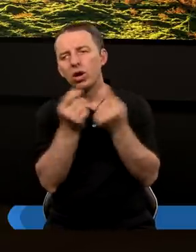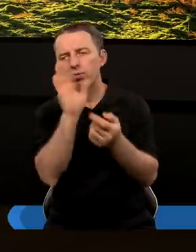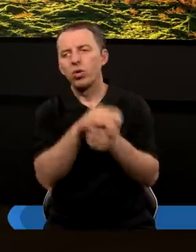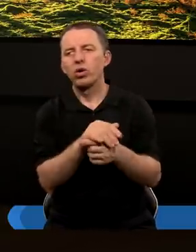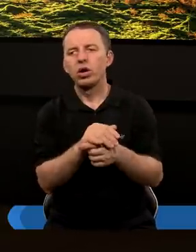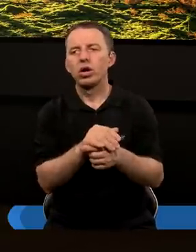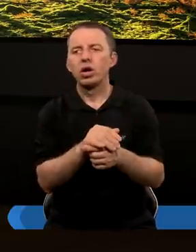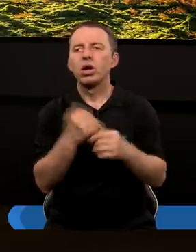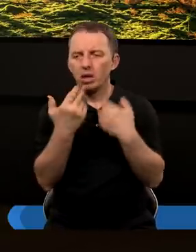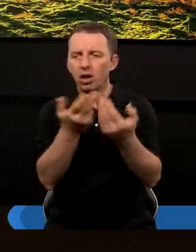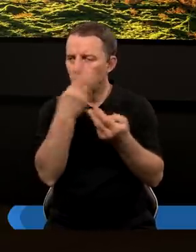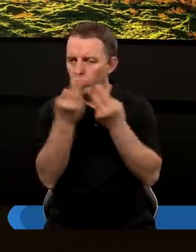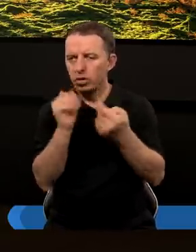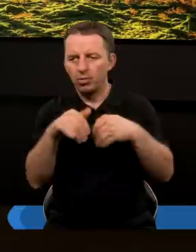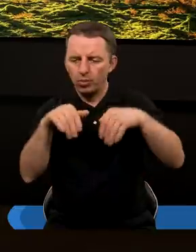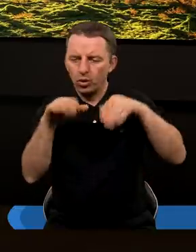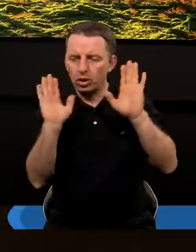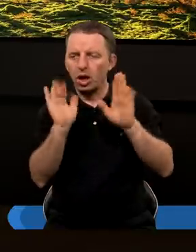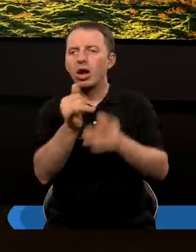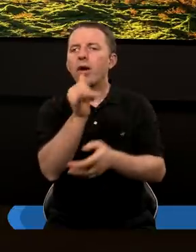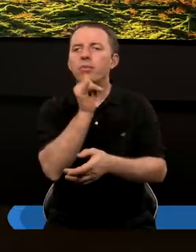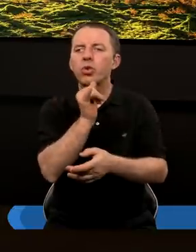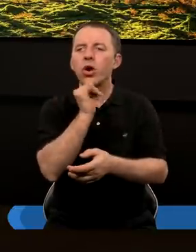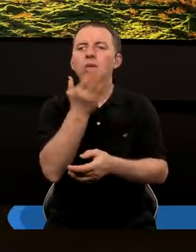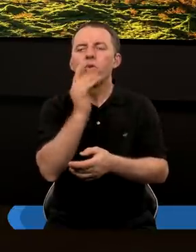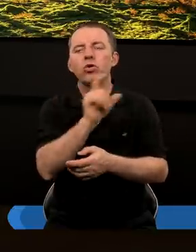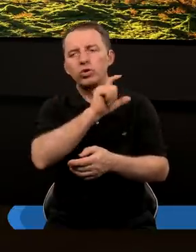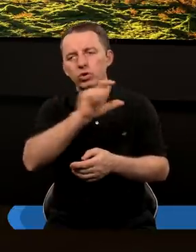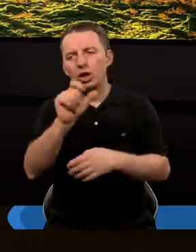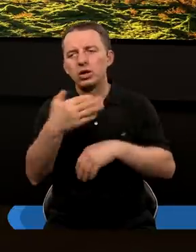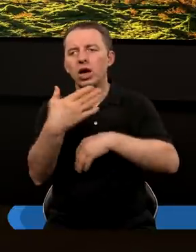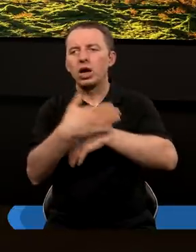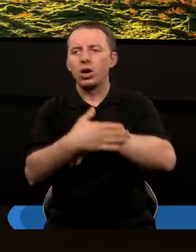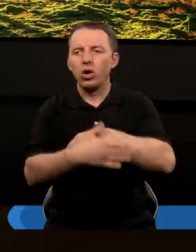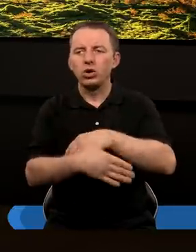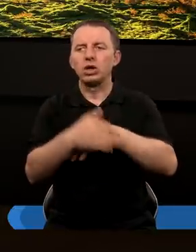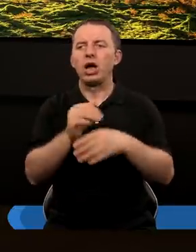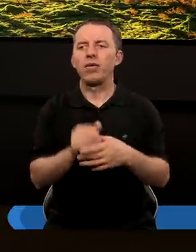również wiar ludzi poddana jest próbie, a przecież mówimy o czasach końca.